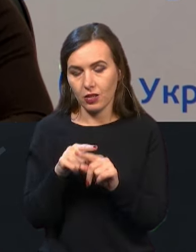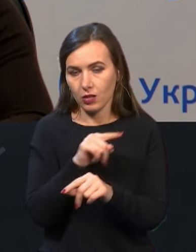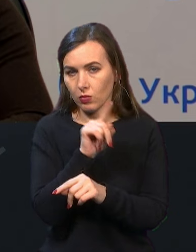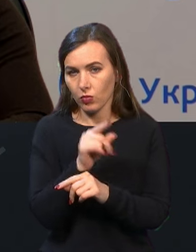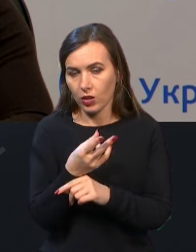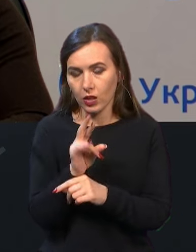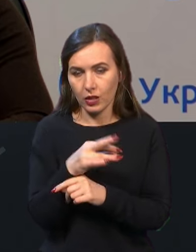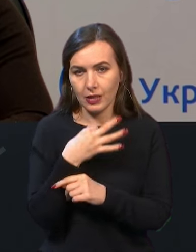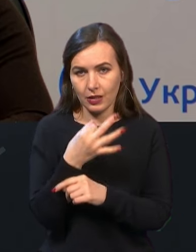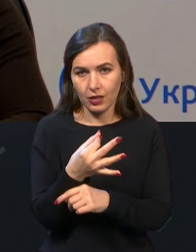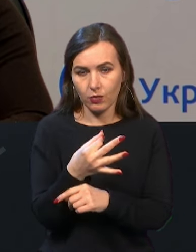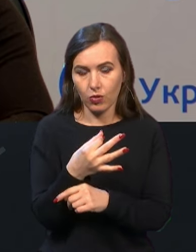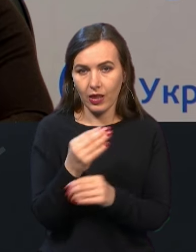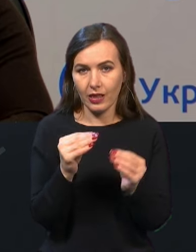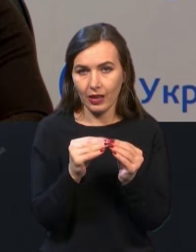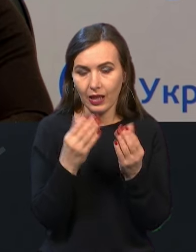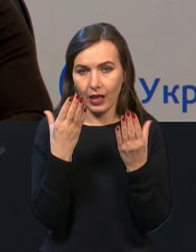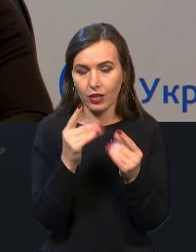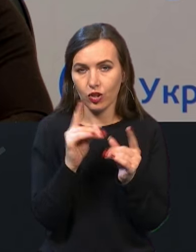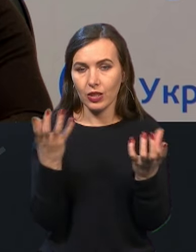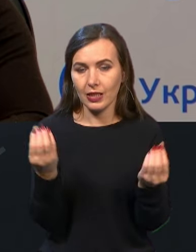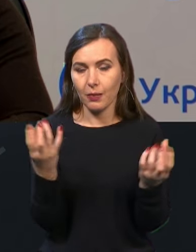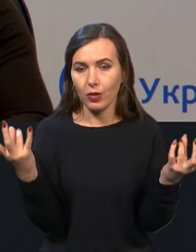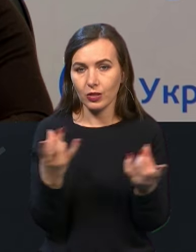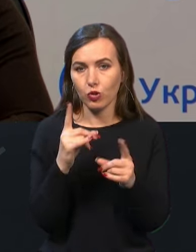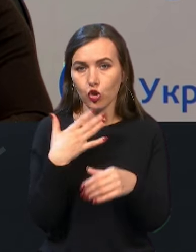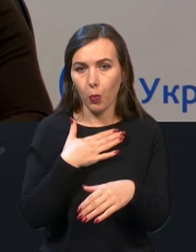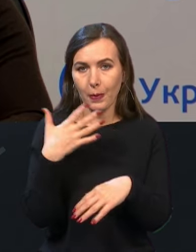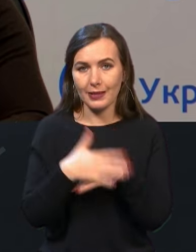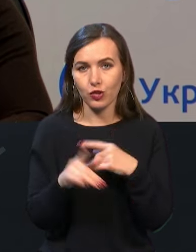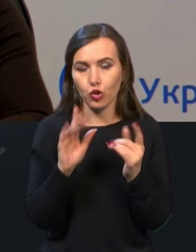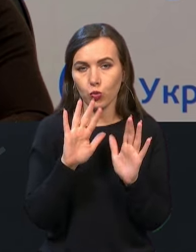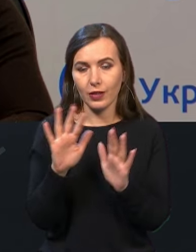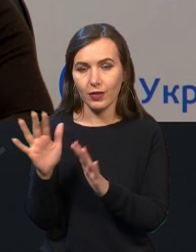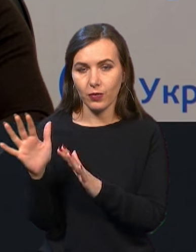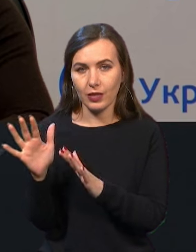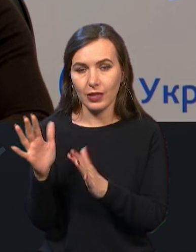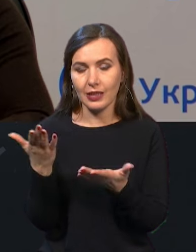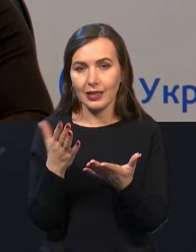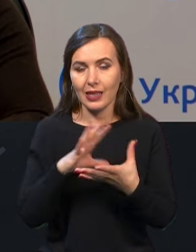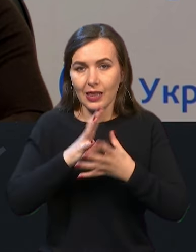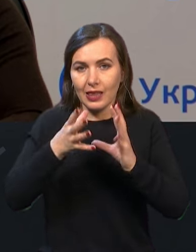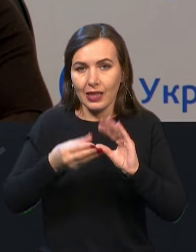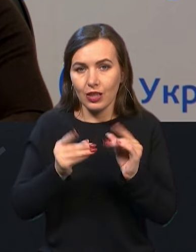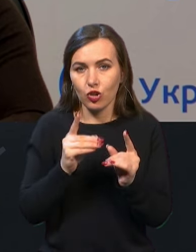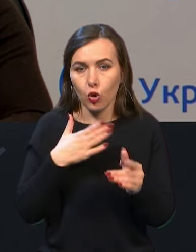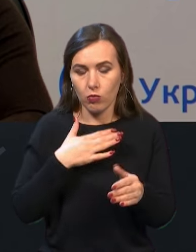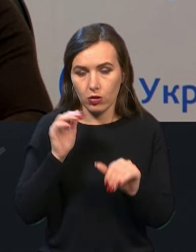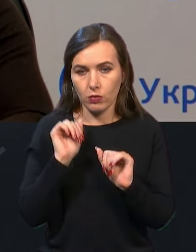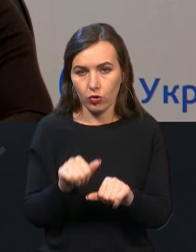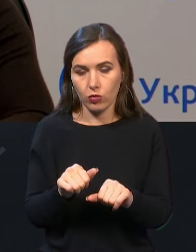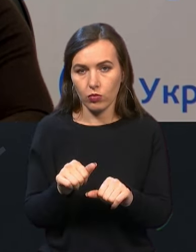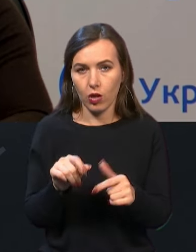скажімо, 10 днів ще потрібно, щоб ми зрозуміли, що буде відбуватись, і які наслідки, і що ми зможемо,